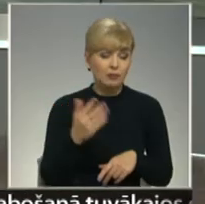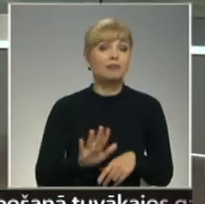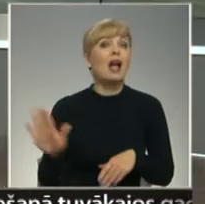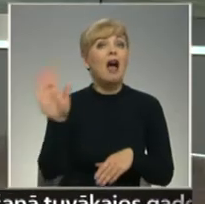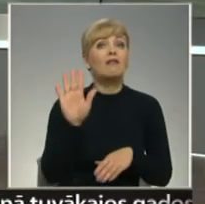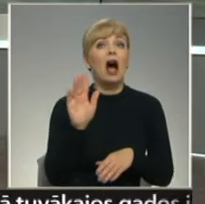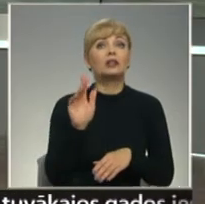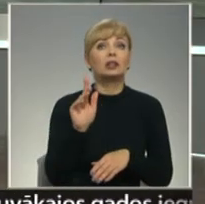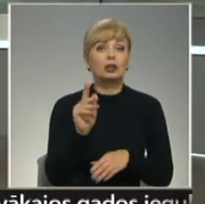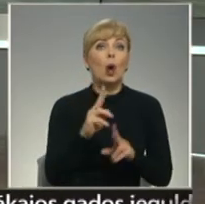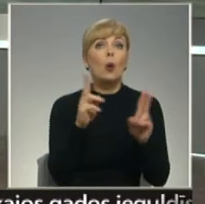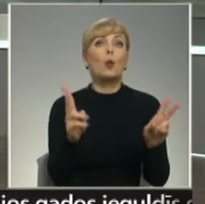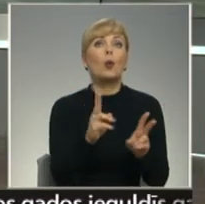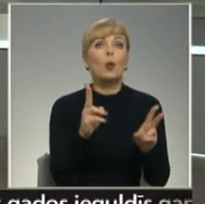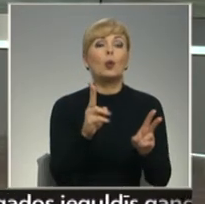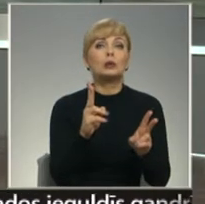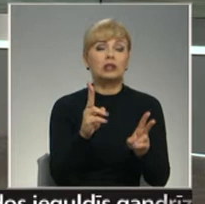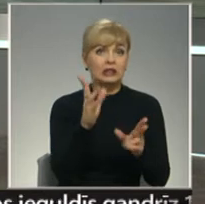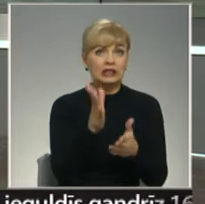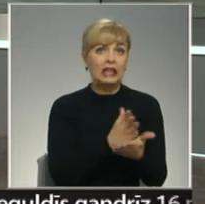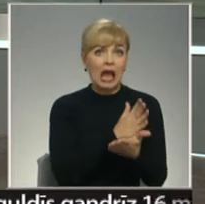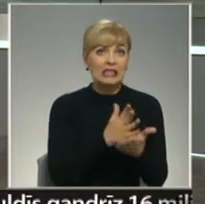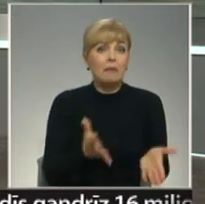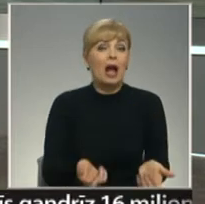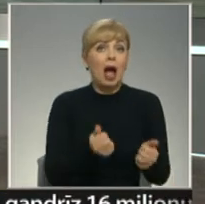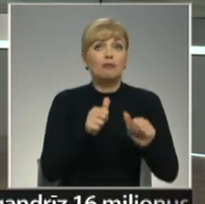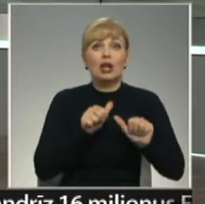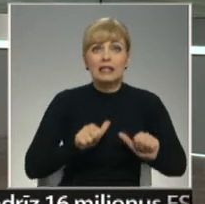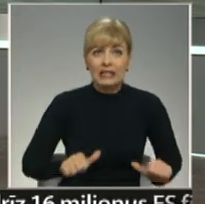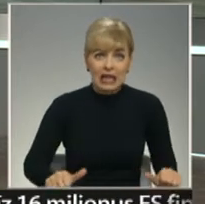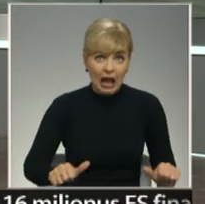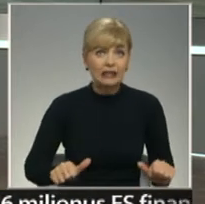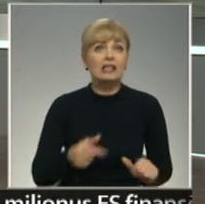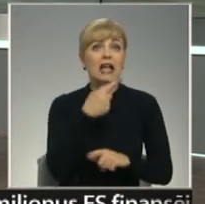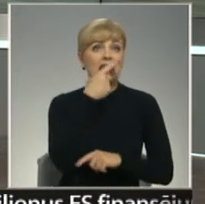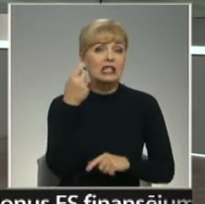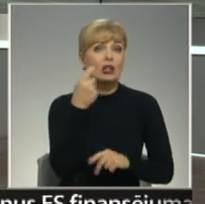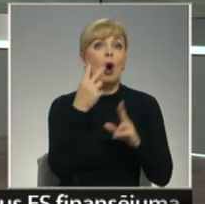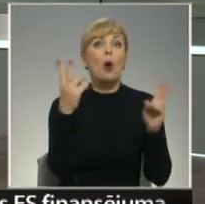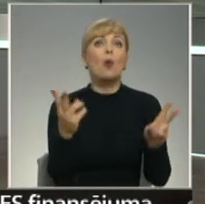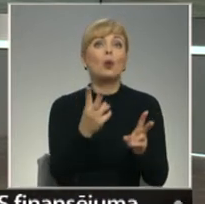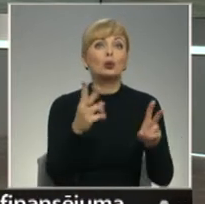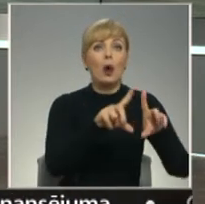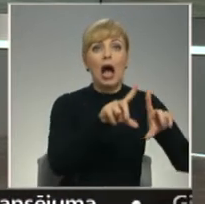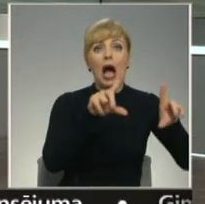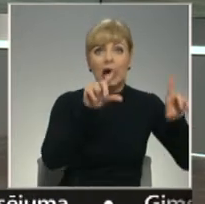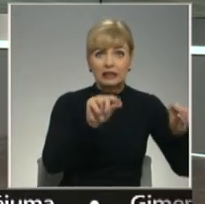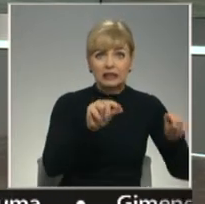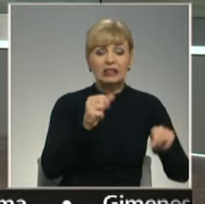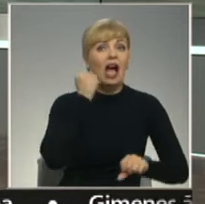Valsts ugundzēsības un glābšanas dienas ziņo par Ugunsgrēka akcijas abiedrības Valmieras ciklišķieda telpās.